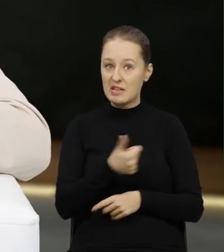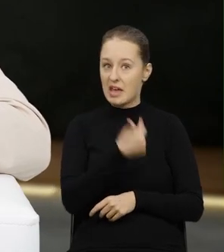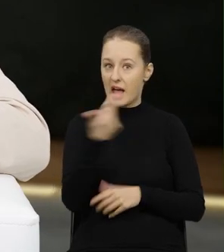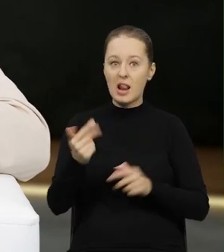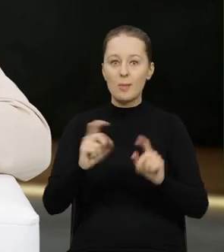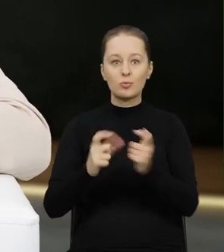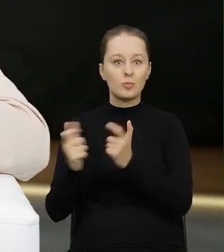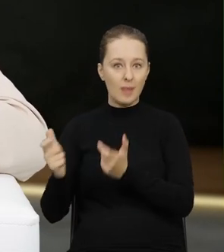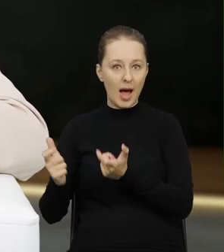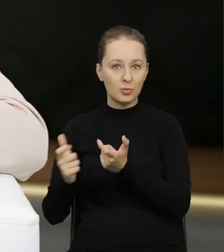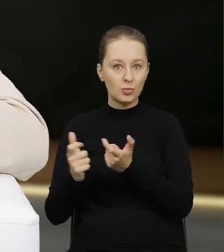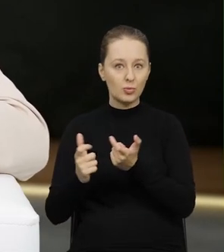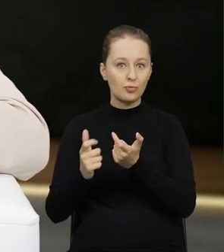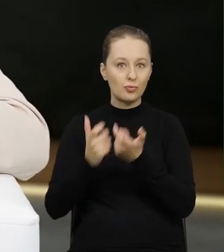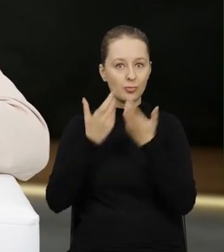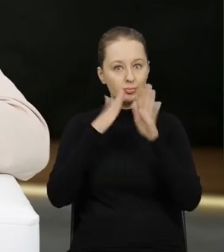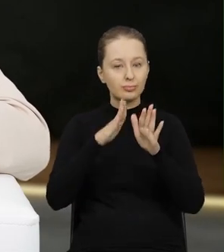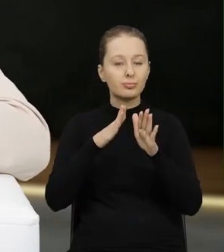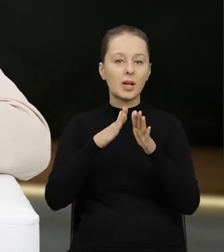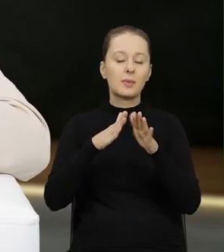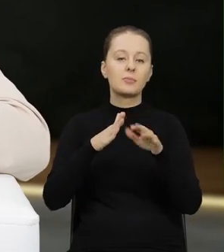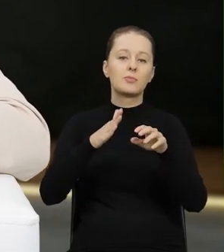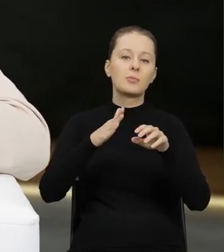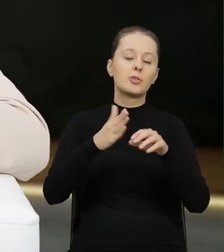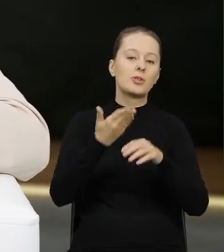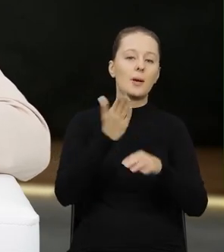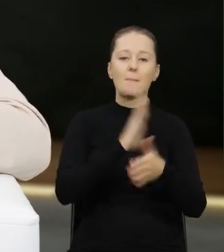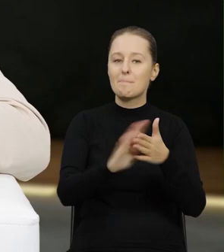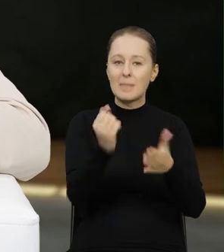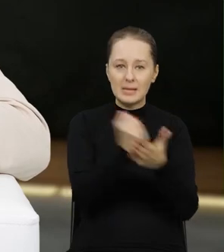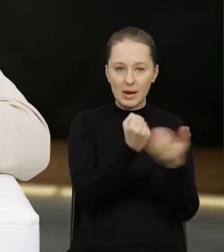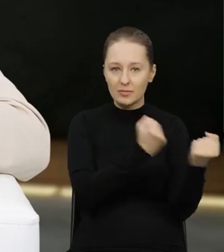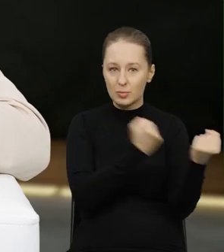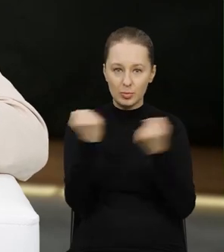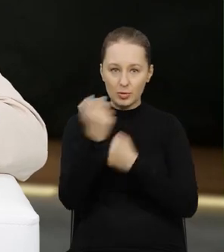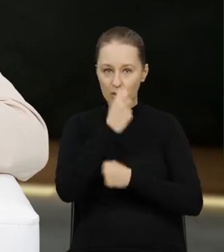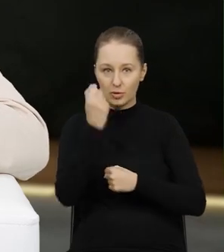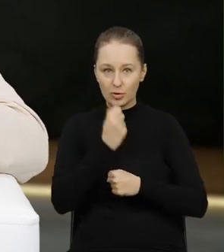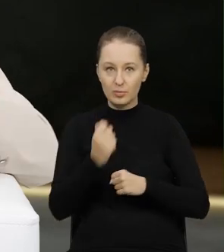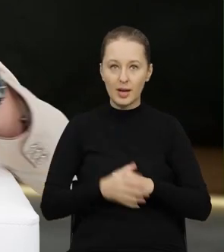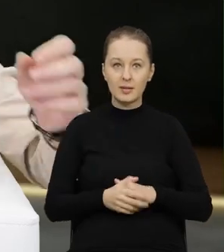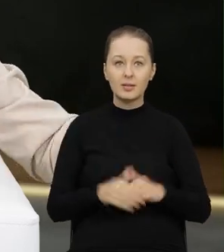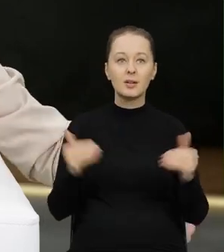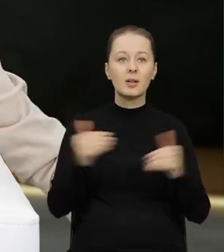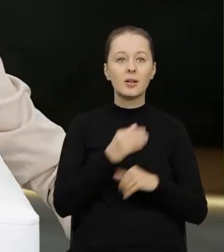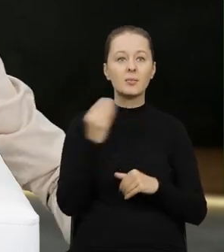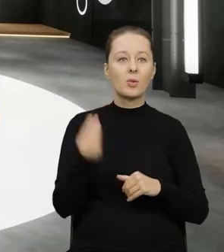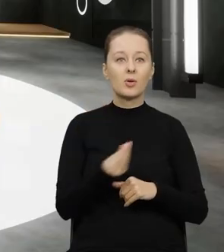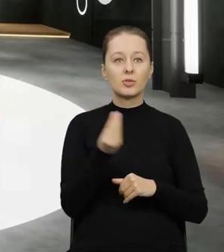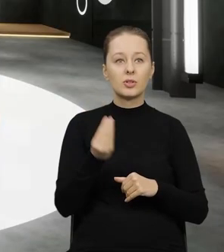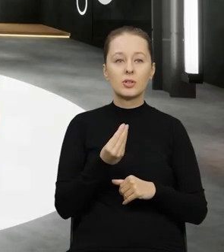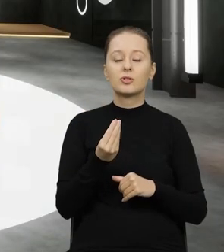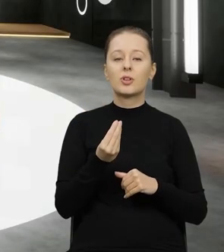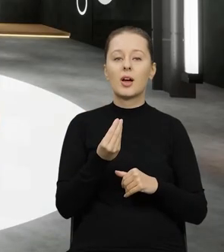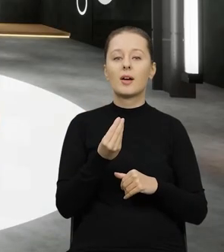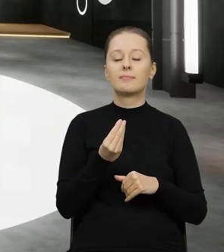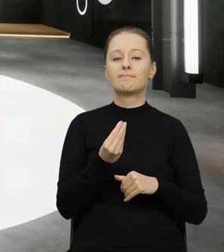przypadków ujawnianych przez te służby, przypadków naruszeń, czy też nielegalnego przemieszczania odpadów. Może ja tutaj